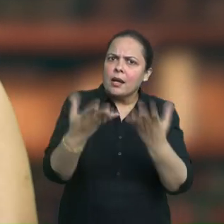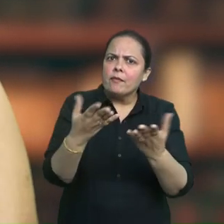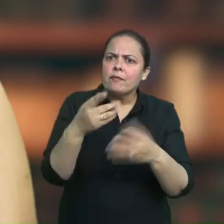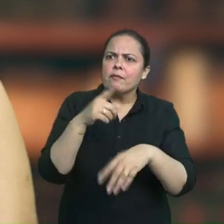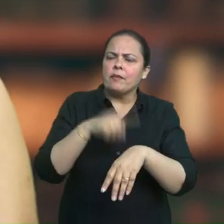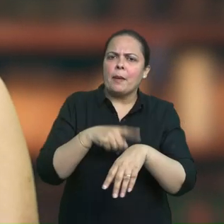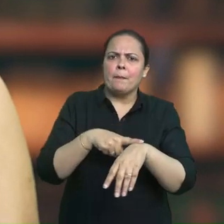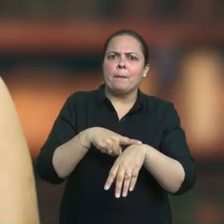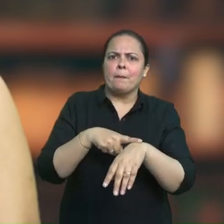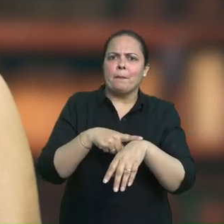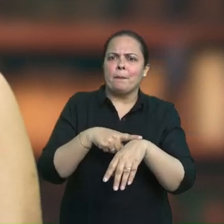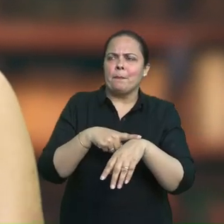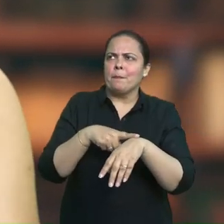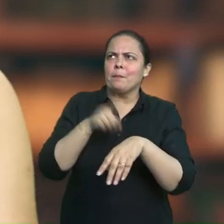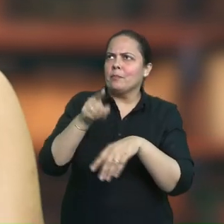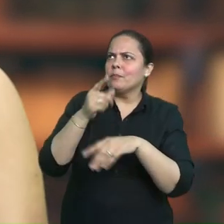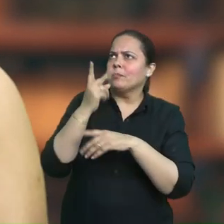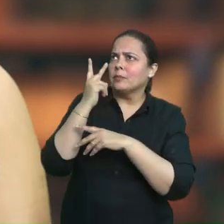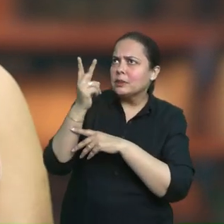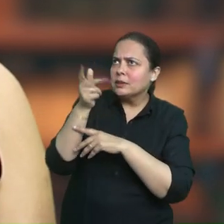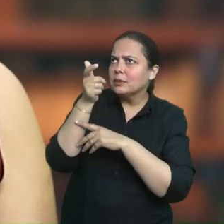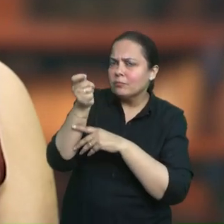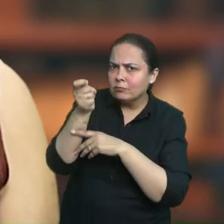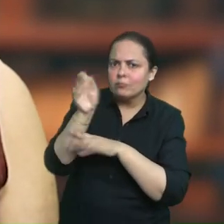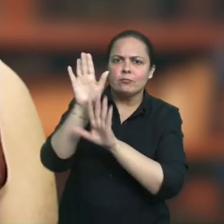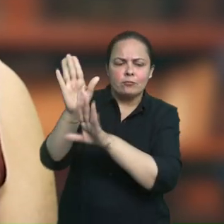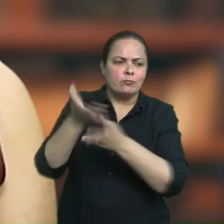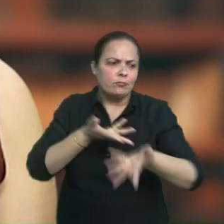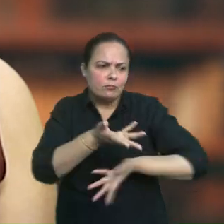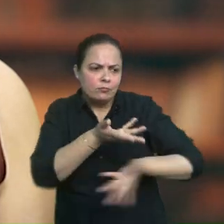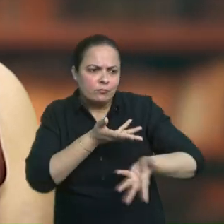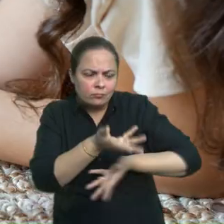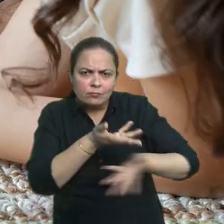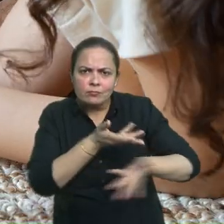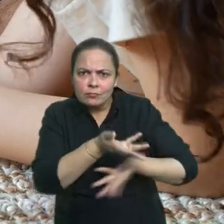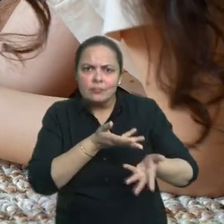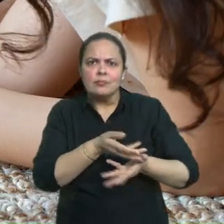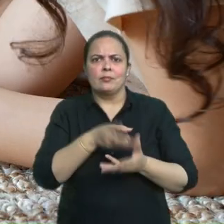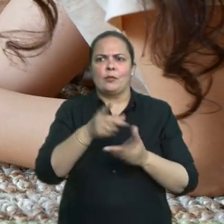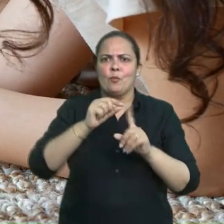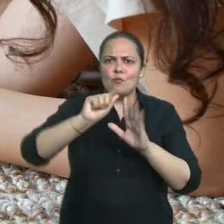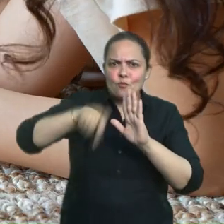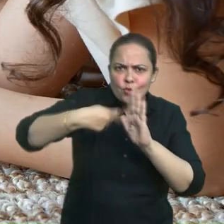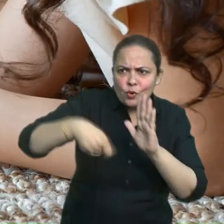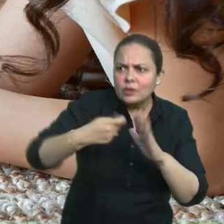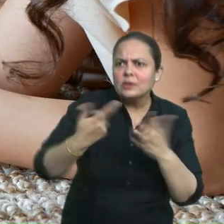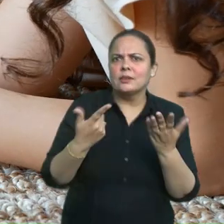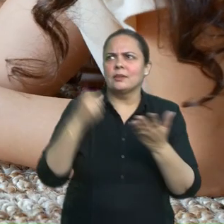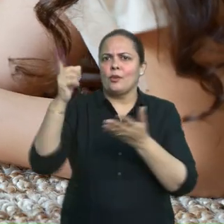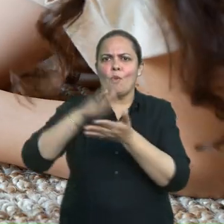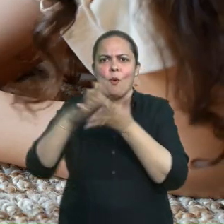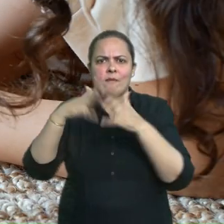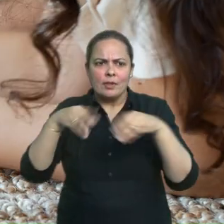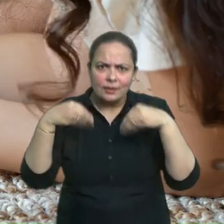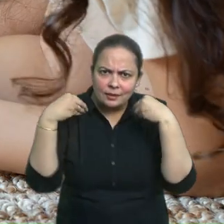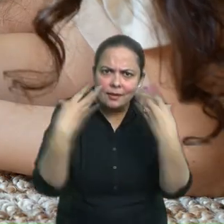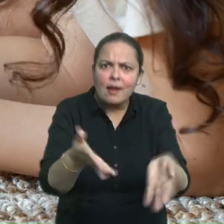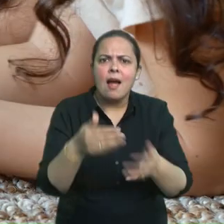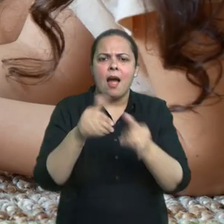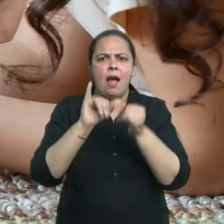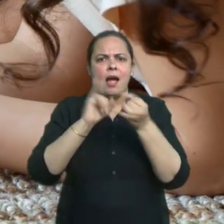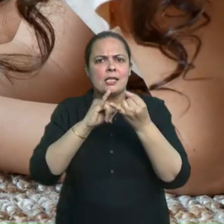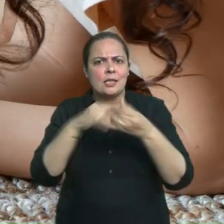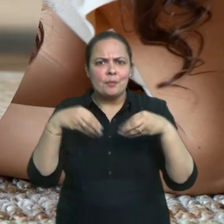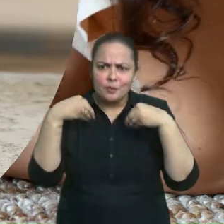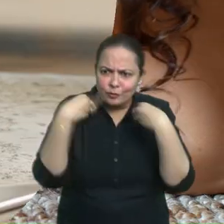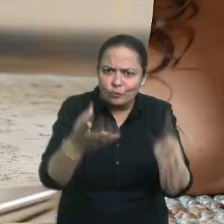अपनी सुवधा के अनुसार या बच्चों की सीखने की गती के अनुसार तहीं भी रोक कर दिये गए बिंदूओं के पर चर्चा कर